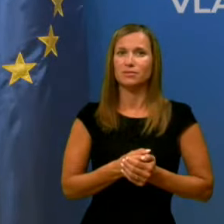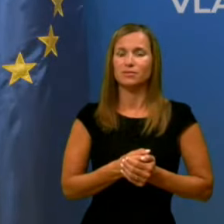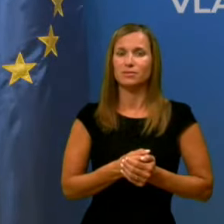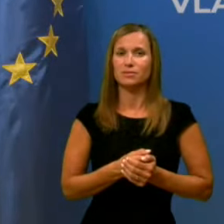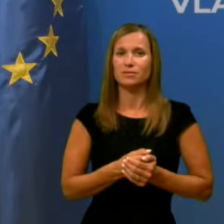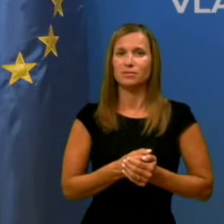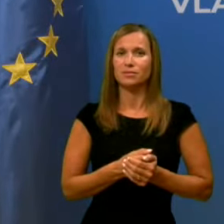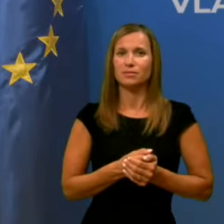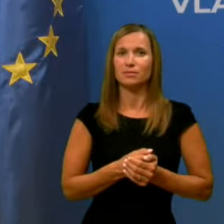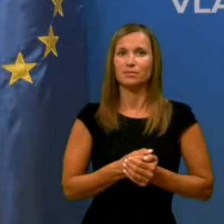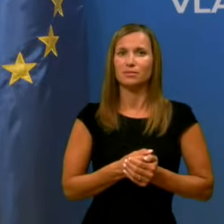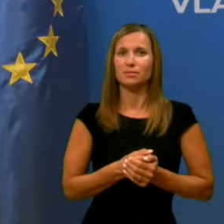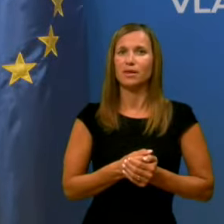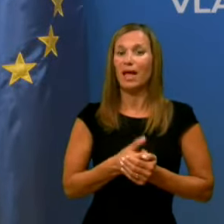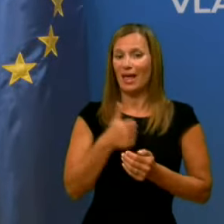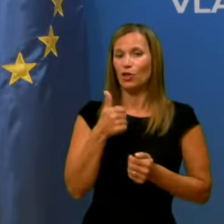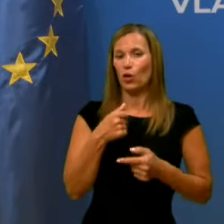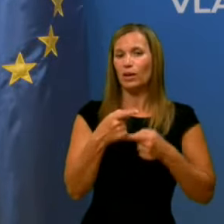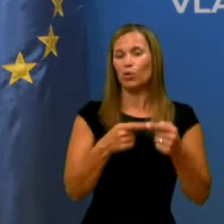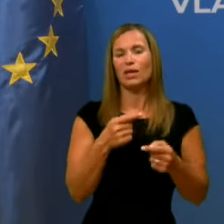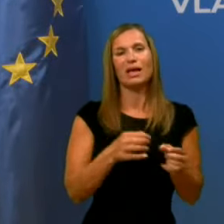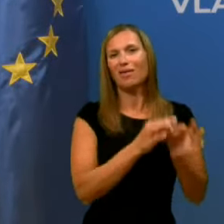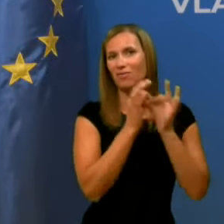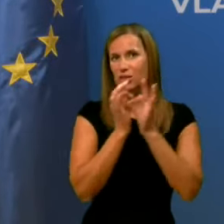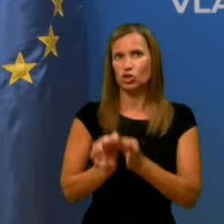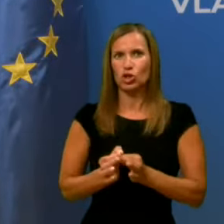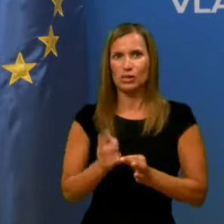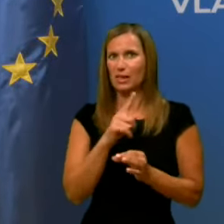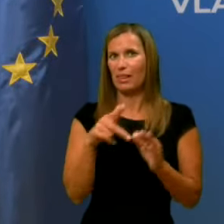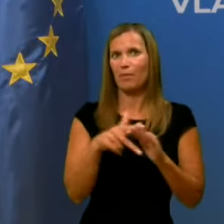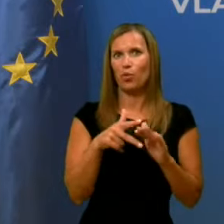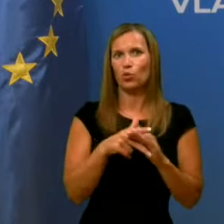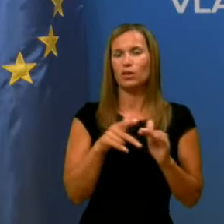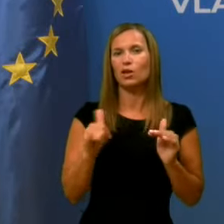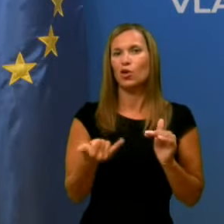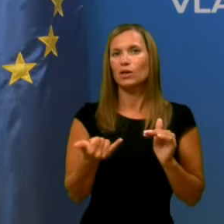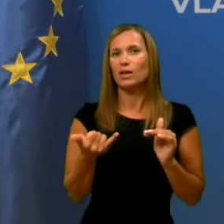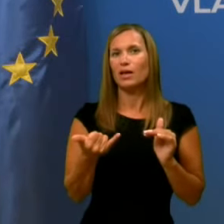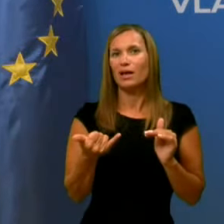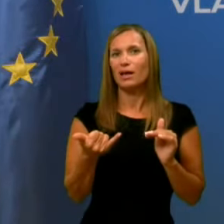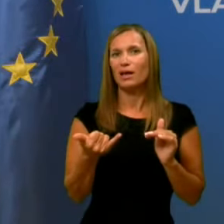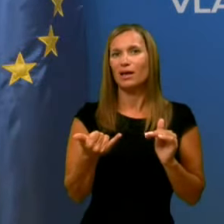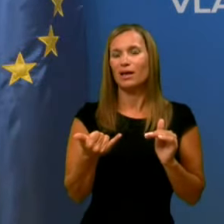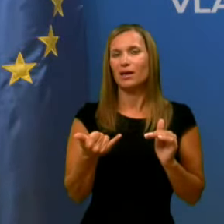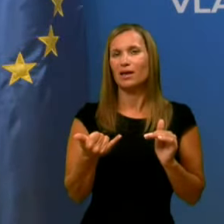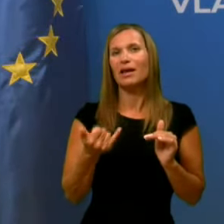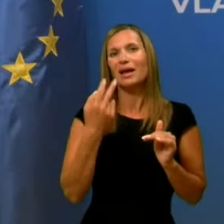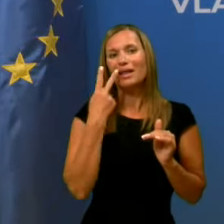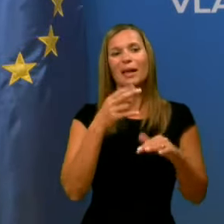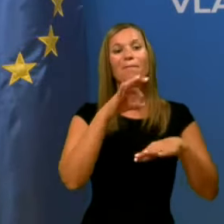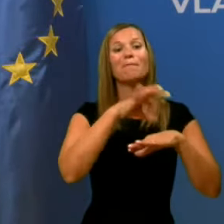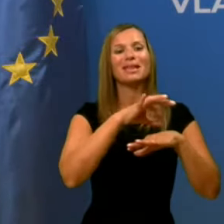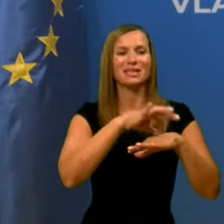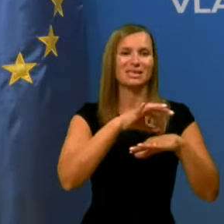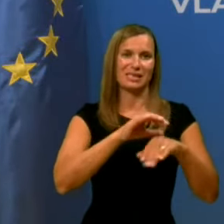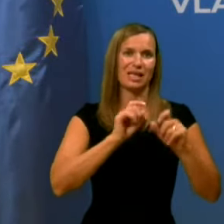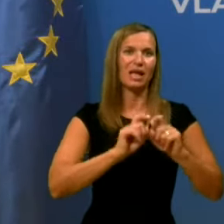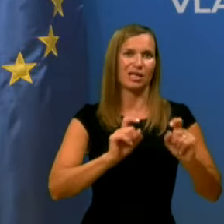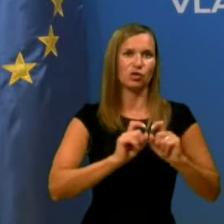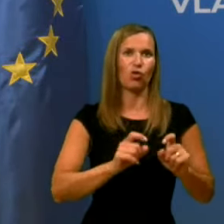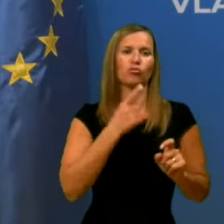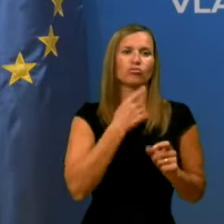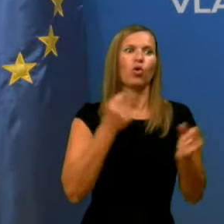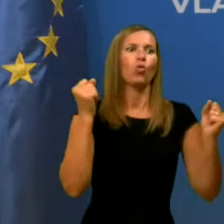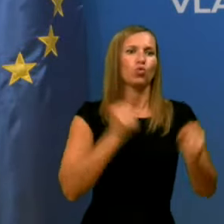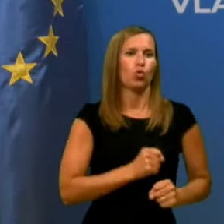Eno, ki poteka v vse čas in nemoteno je, kadar obstaja medicinska indikacija, kadar nekdo resno zboli in